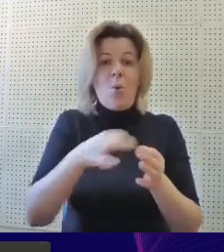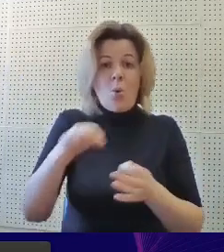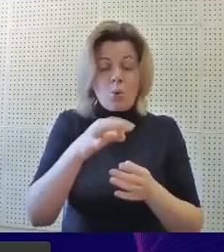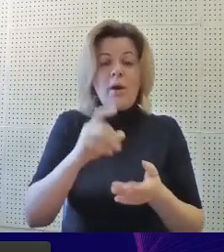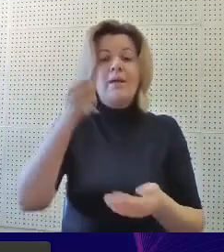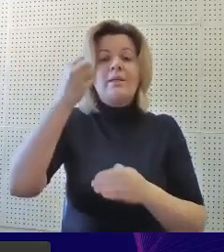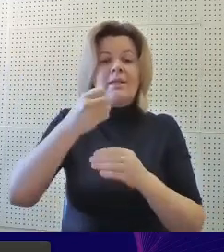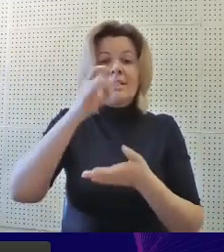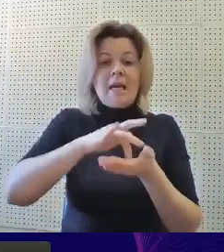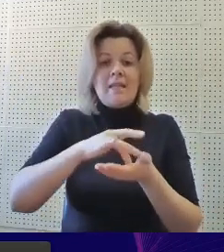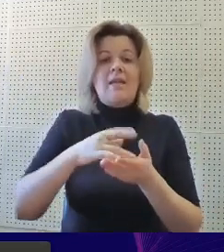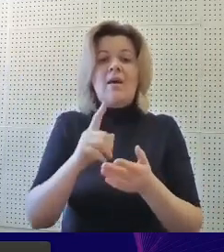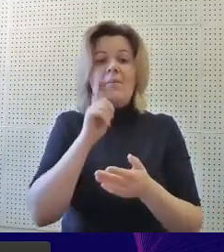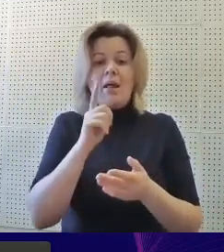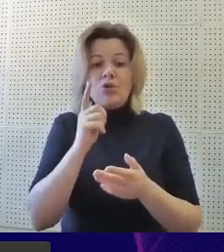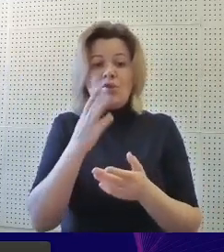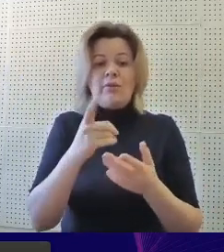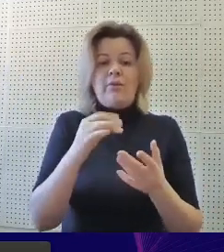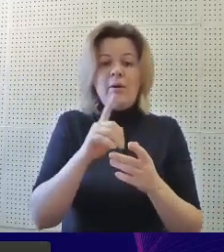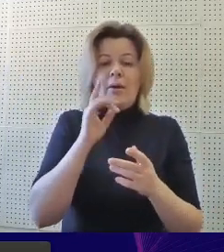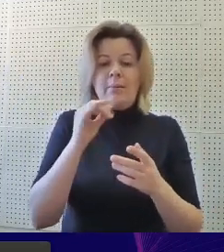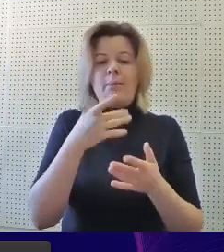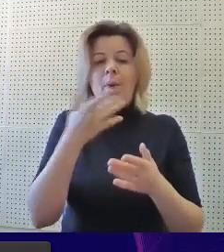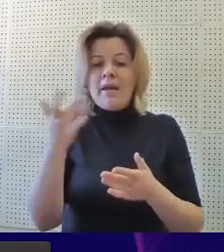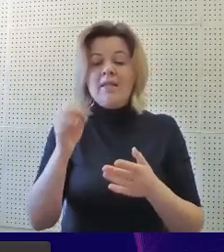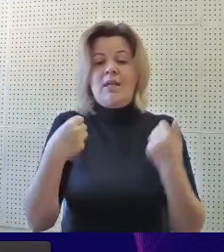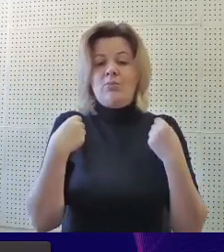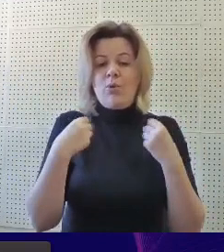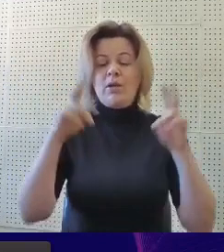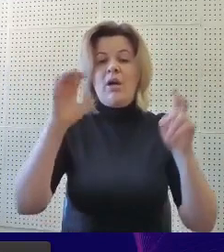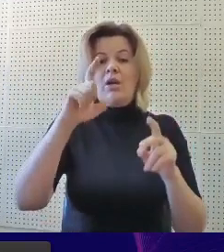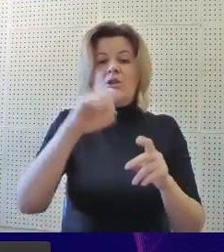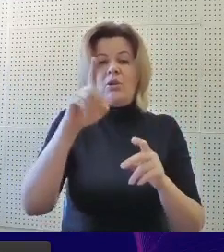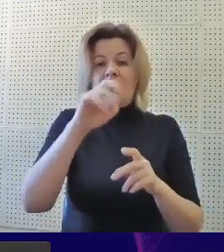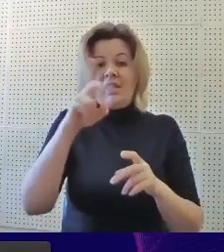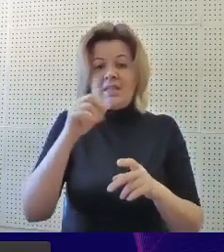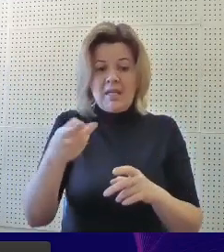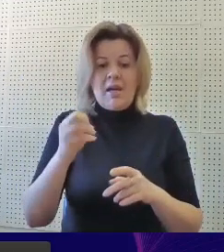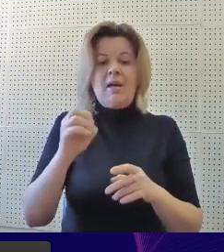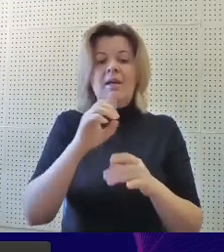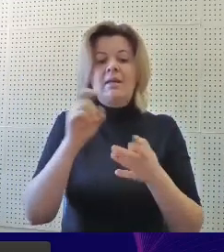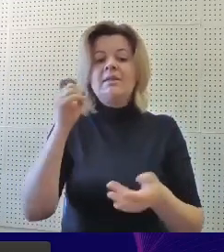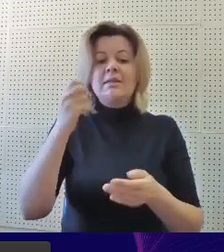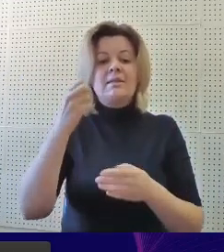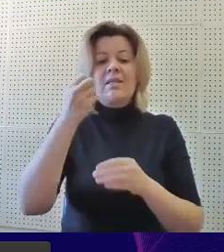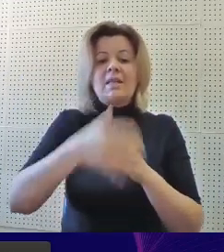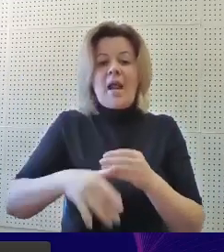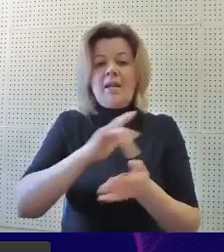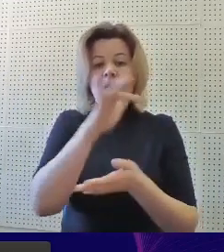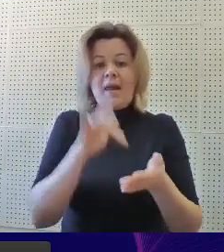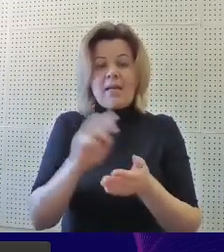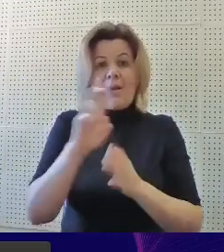центр молодёжной политики и спорта «Созвездие», центральная городская библиотека Арамильского городского округа,